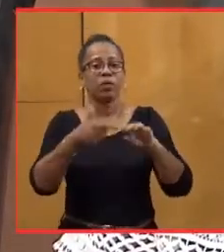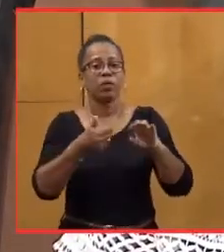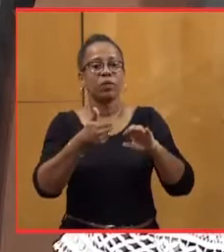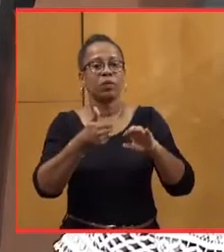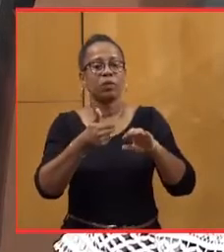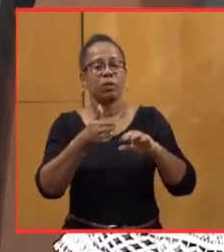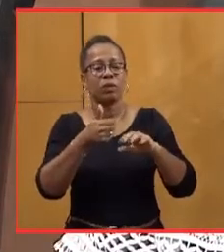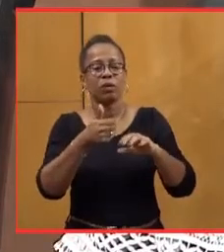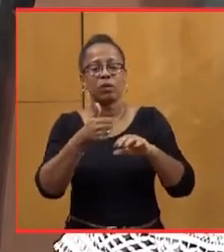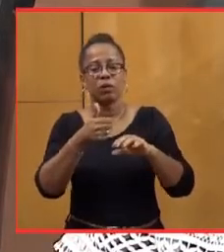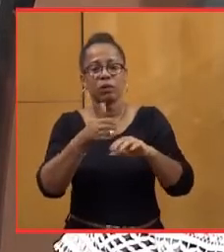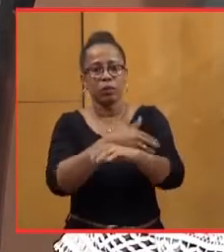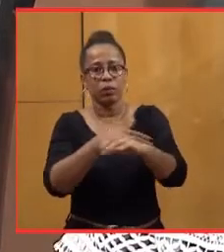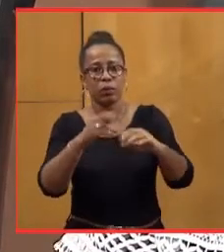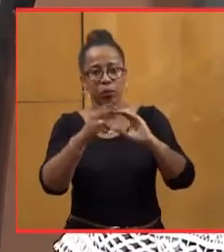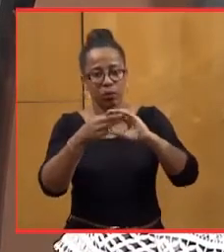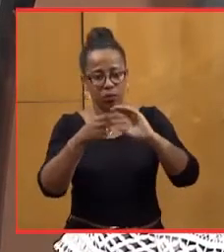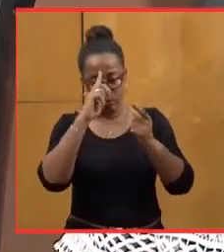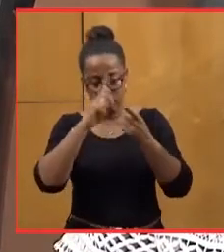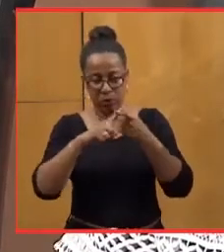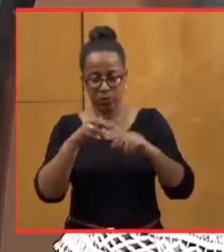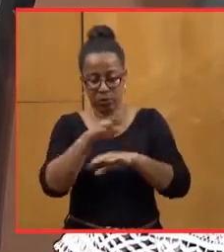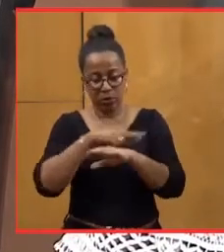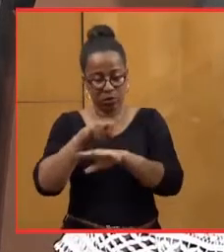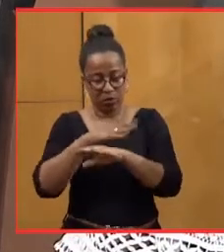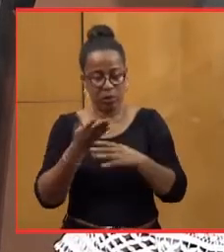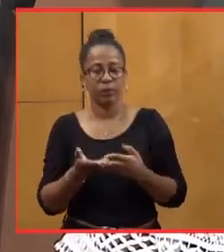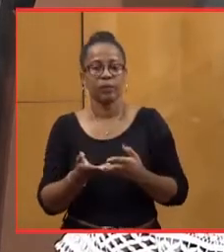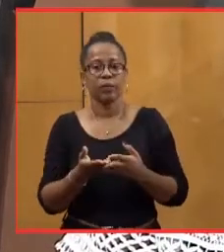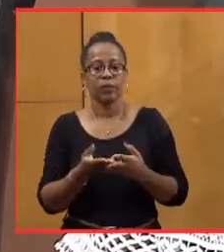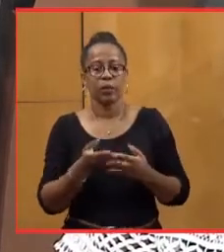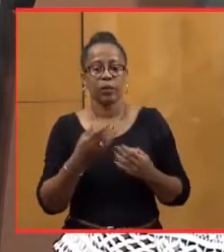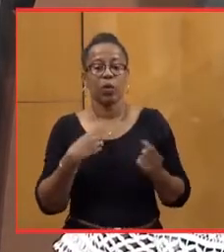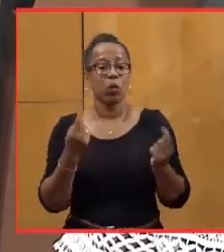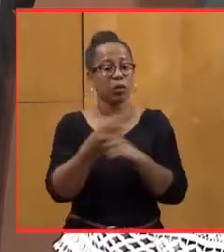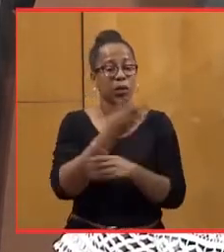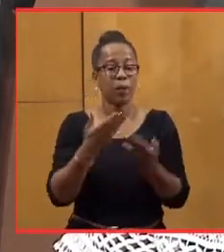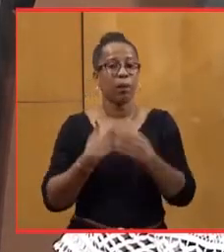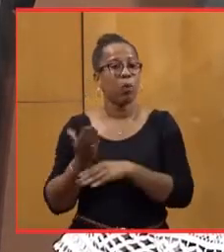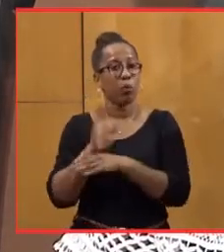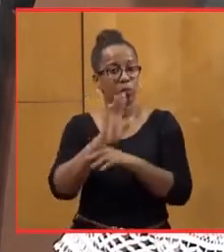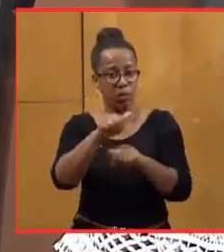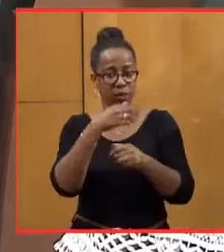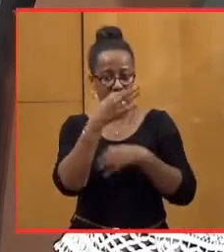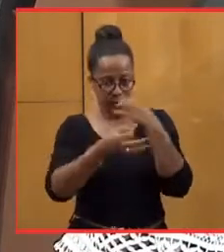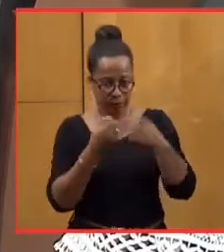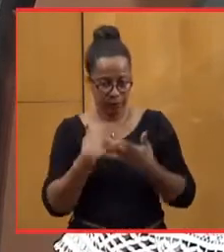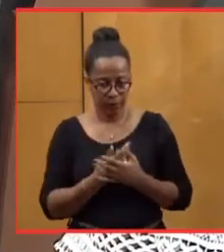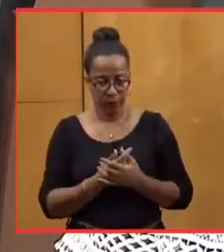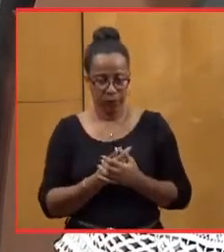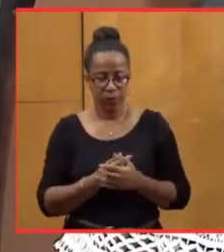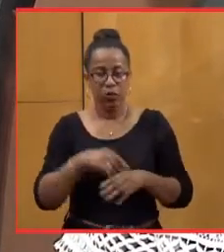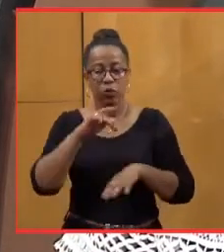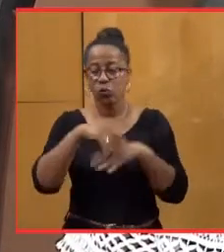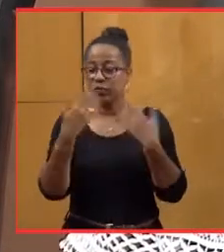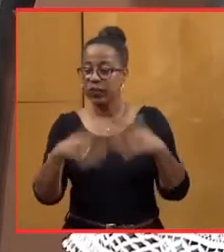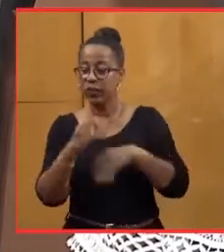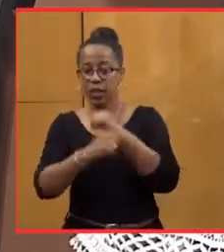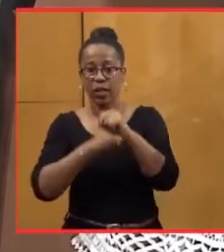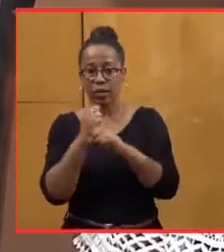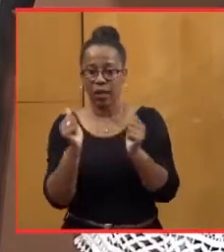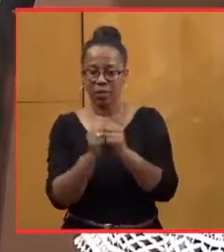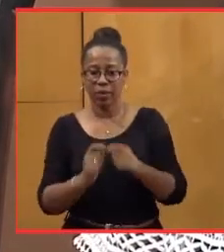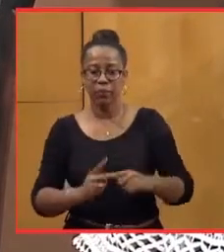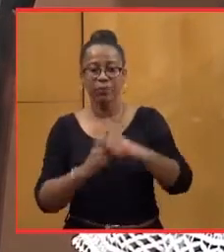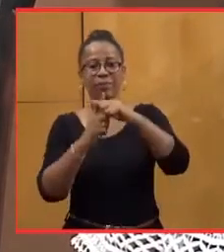de la région. Mais aussi, car contrairement à ce que vous affichez, vous terminez l'année avec un excédent